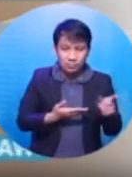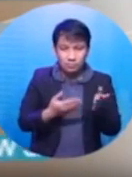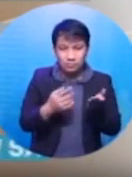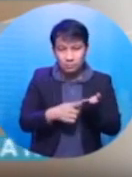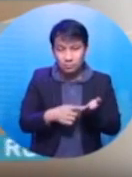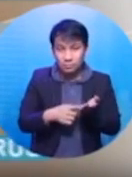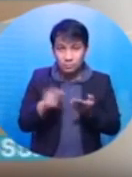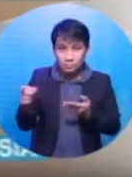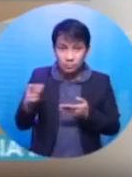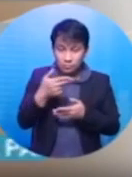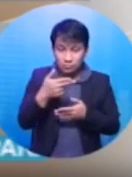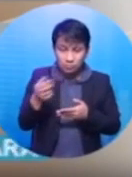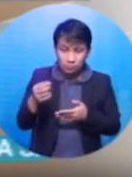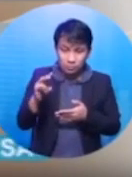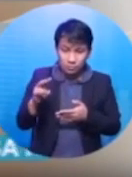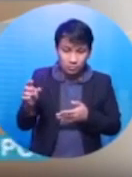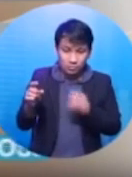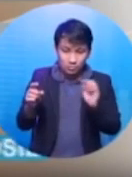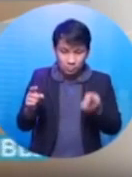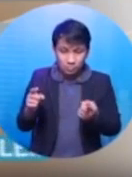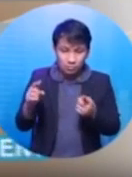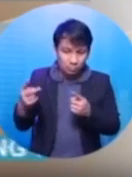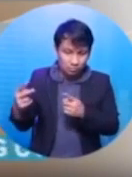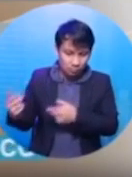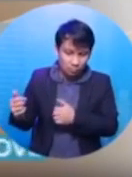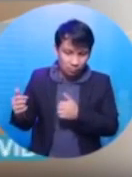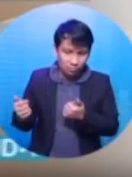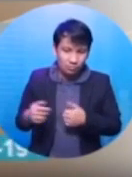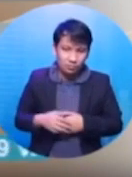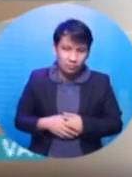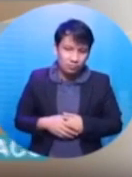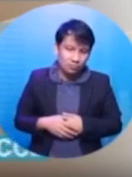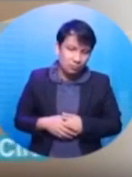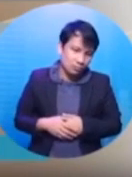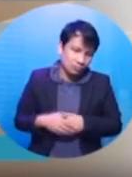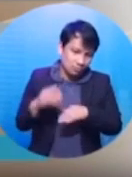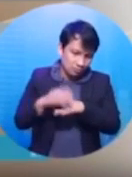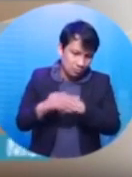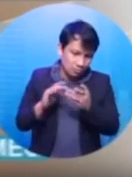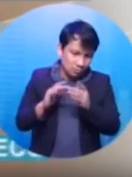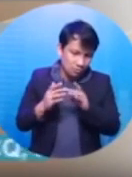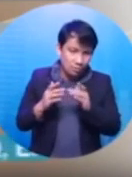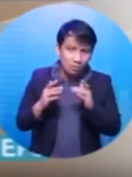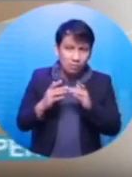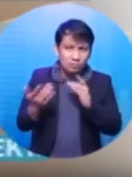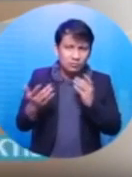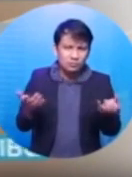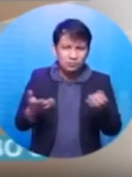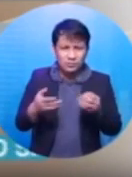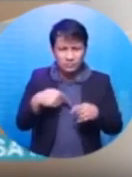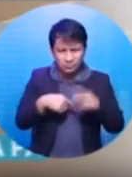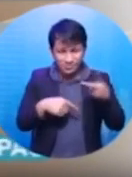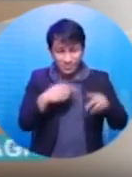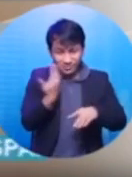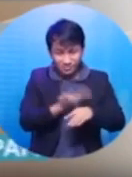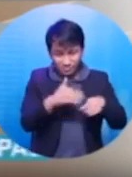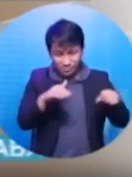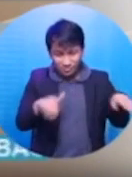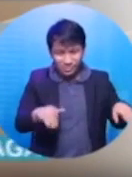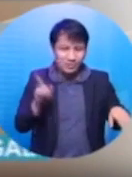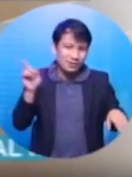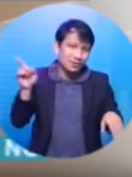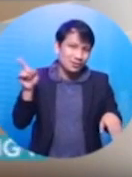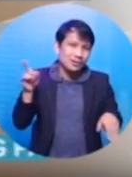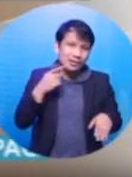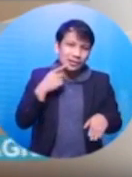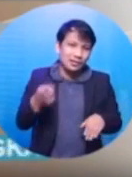grade 7, section 1, grade 6, section 3. Ngayon, online learning. Si Rapi, matitinok po yung dalawang bata. Siya